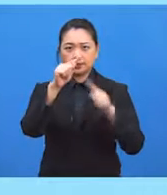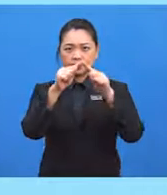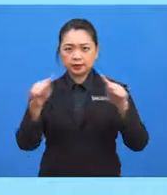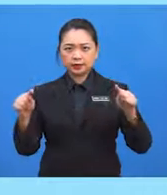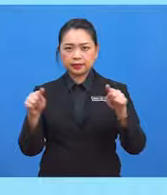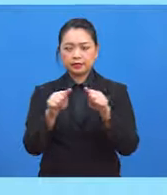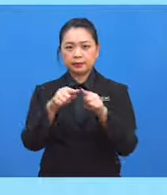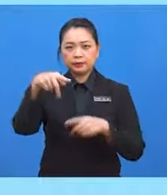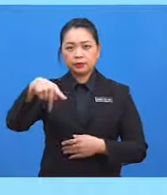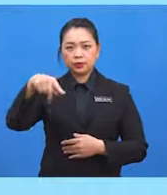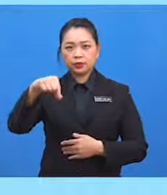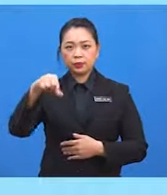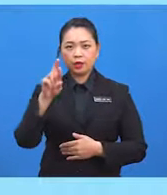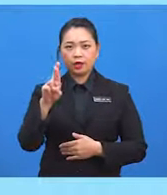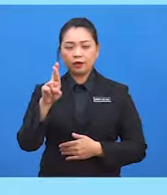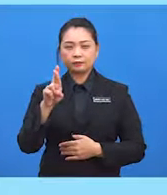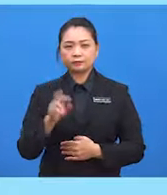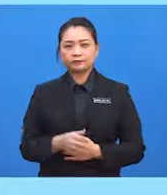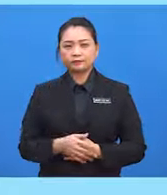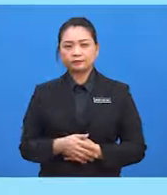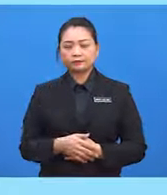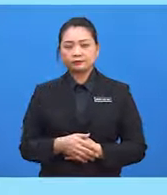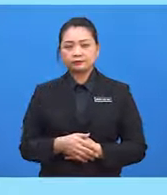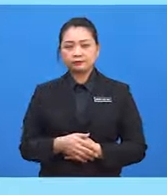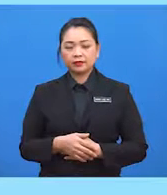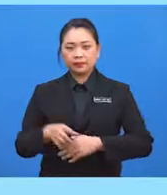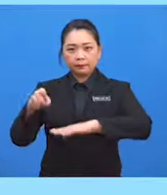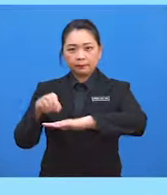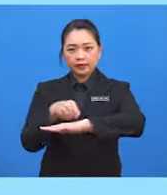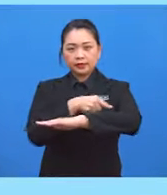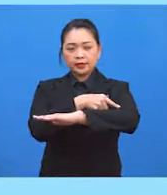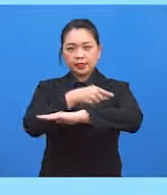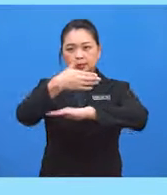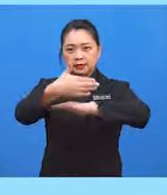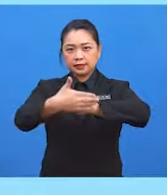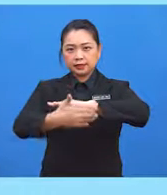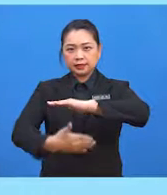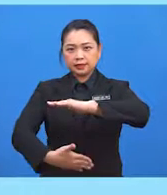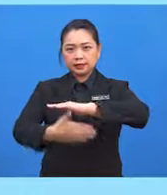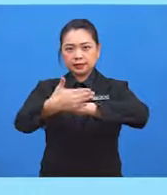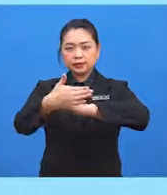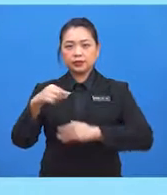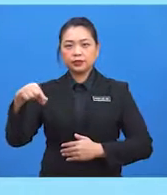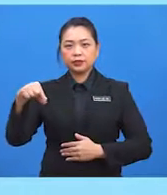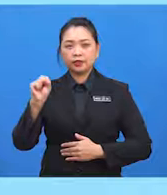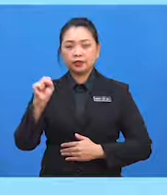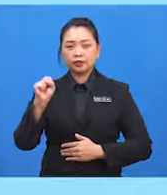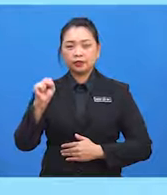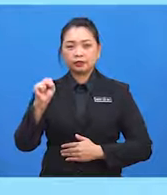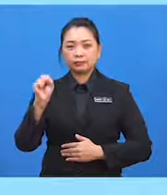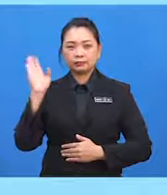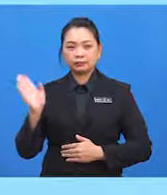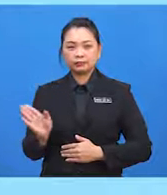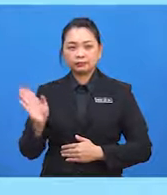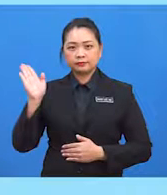PQR. Panjang sisi QS, punca kuasa 2, 3